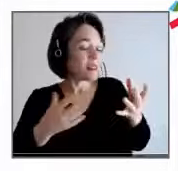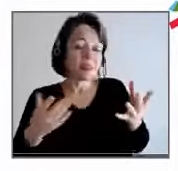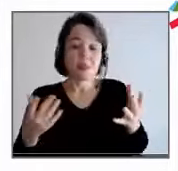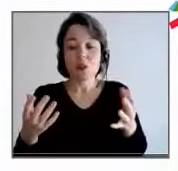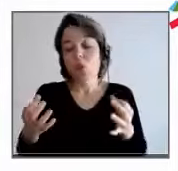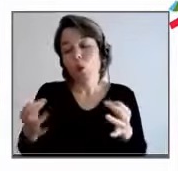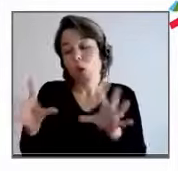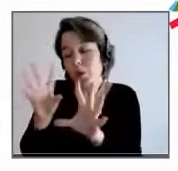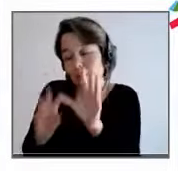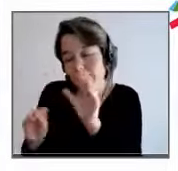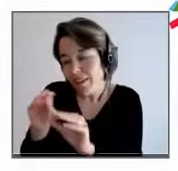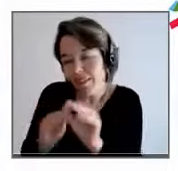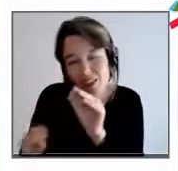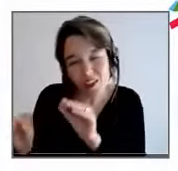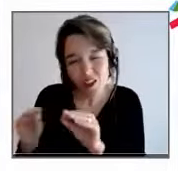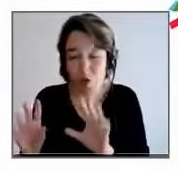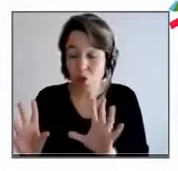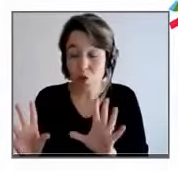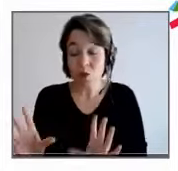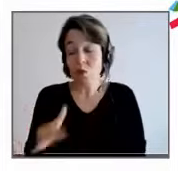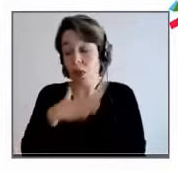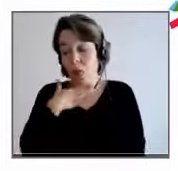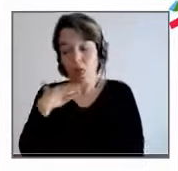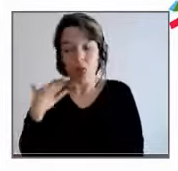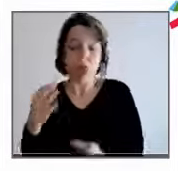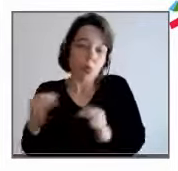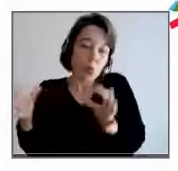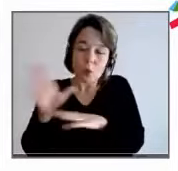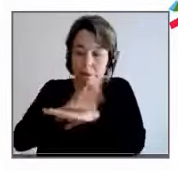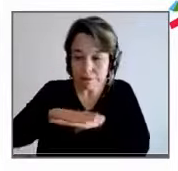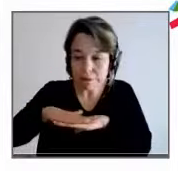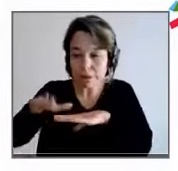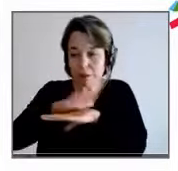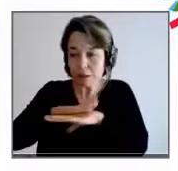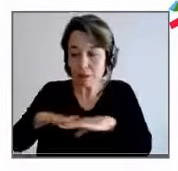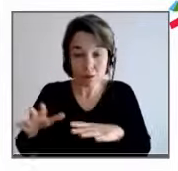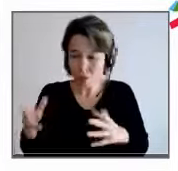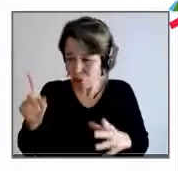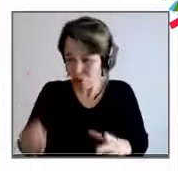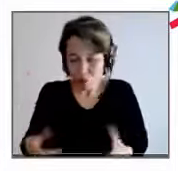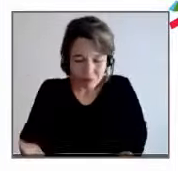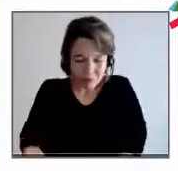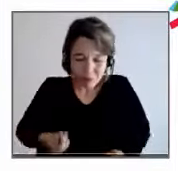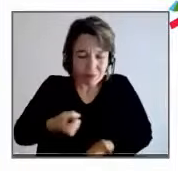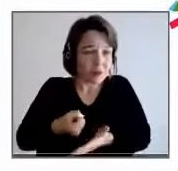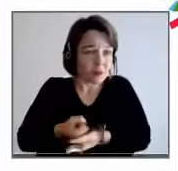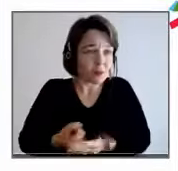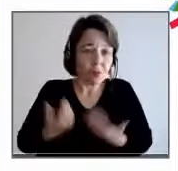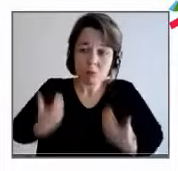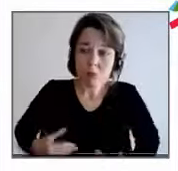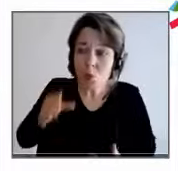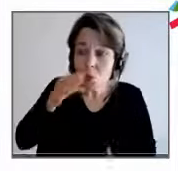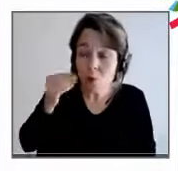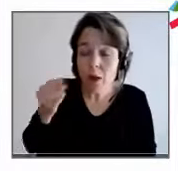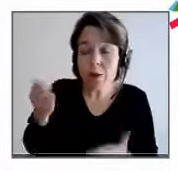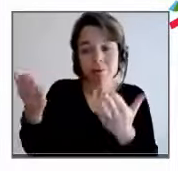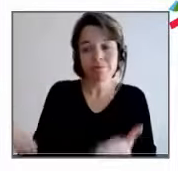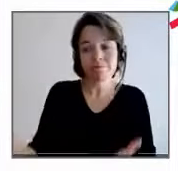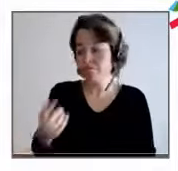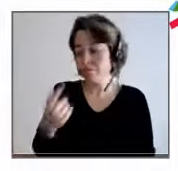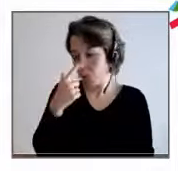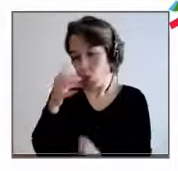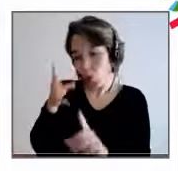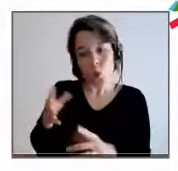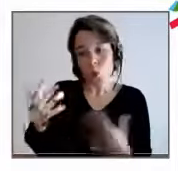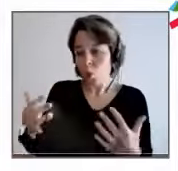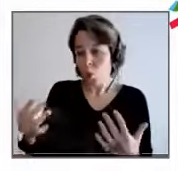moi, j'en peux plus non plus, c'est juste être humain, c'est juste regarder l'autre, c'est juste voir que là, y a un truc qui ne va pas bien. Je ne parle pas